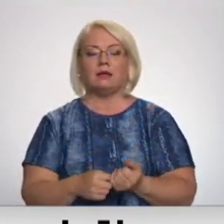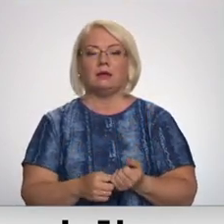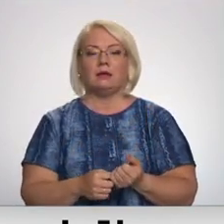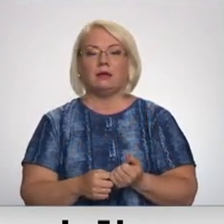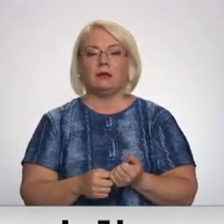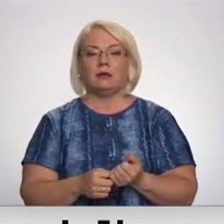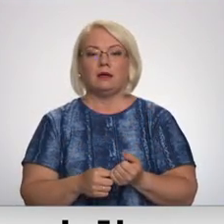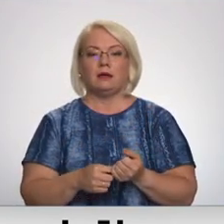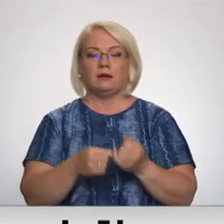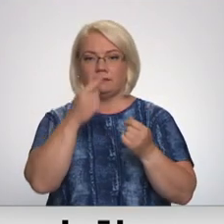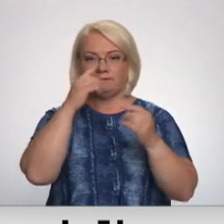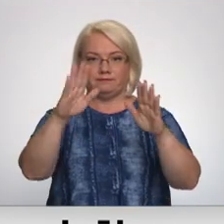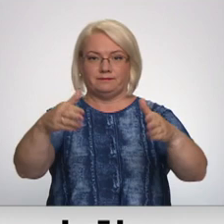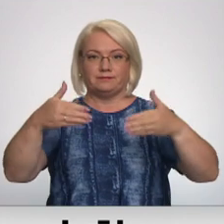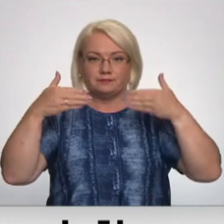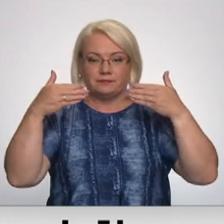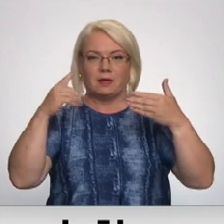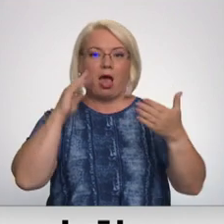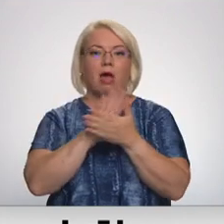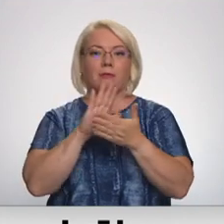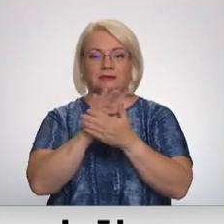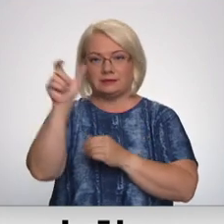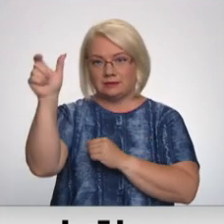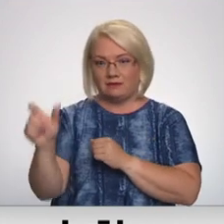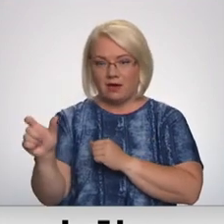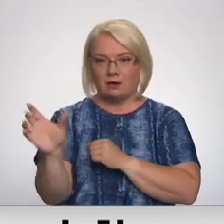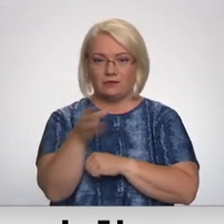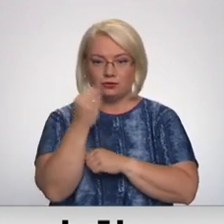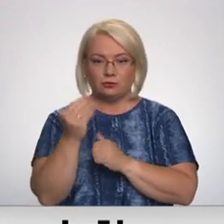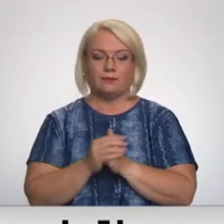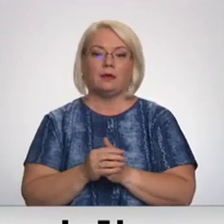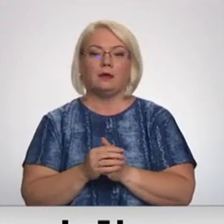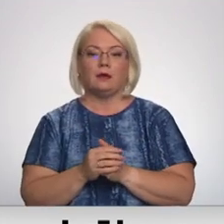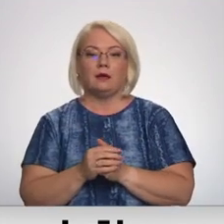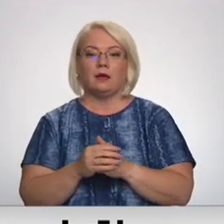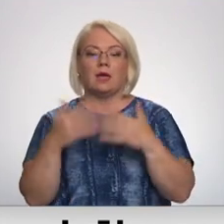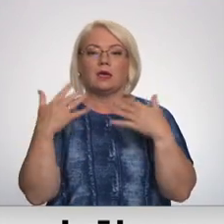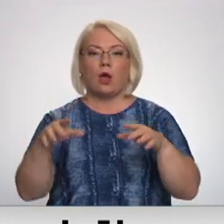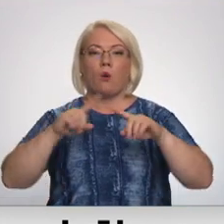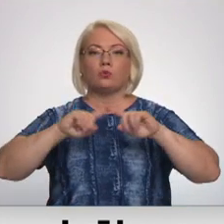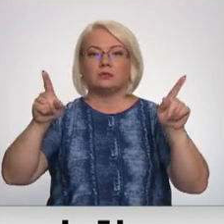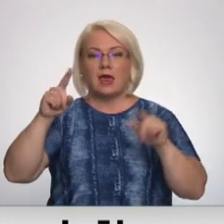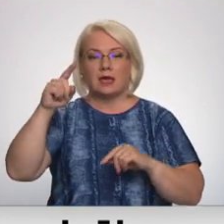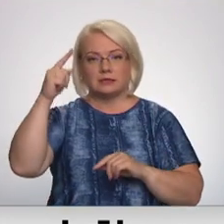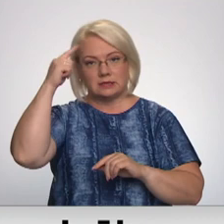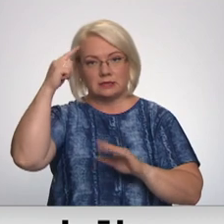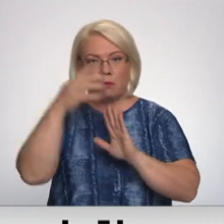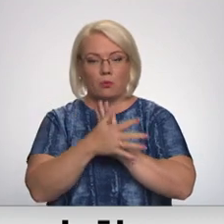Stents pats atpazīst visu. Viņš jau uzreiz saprota,